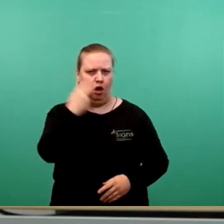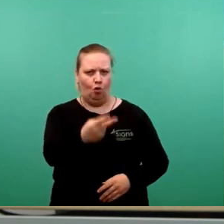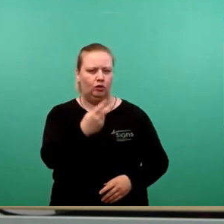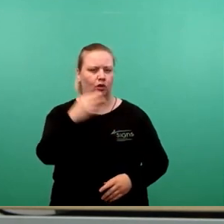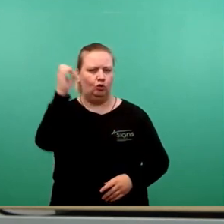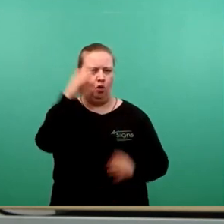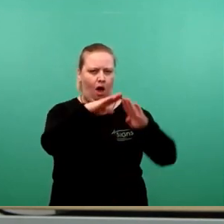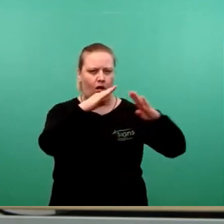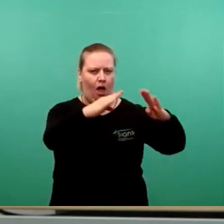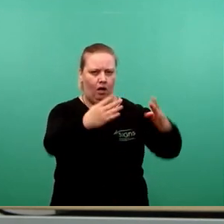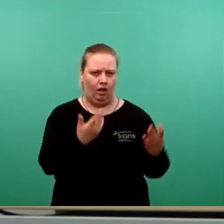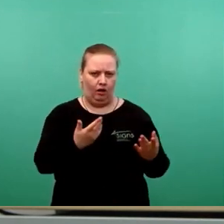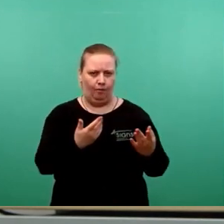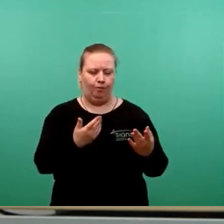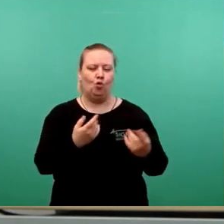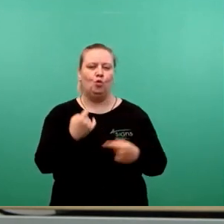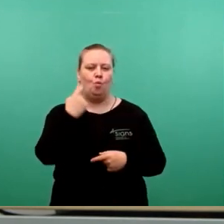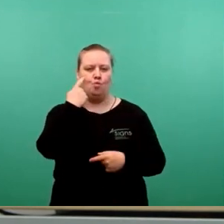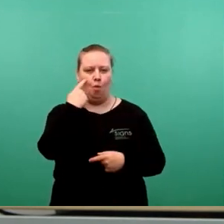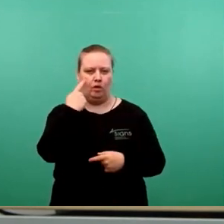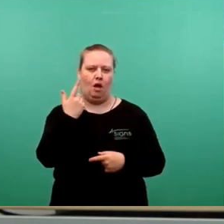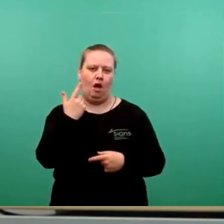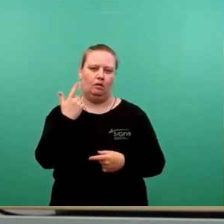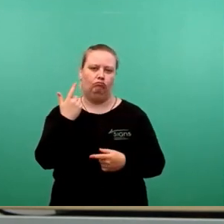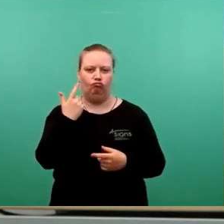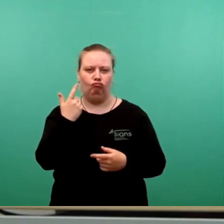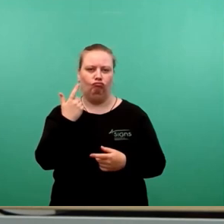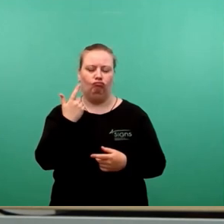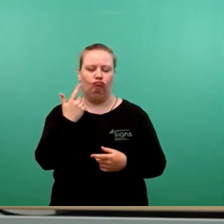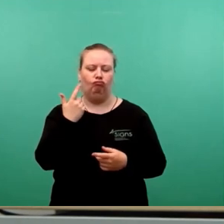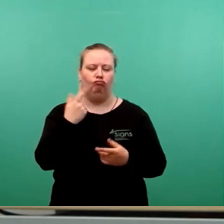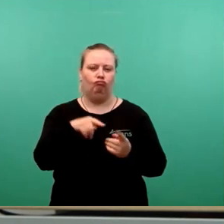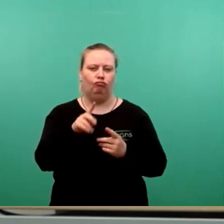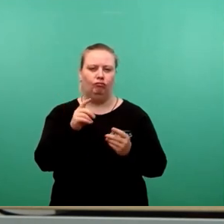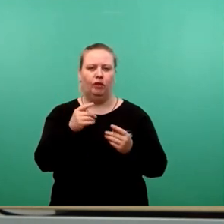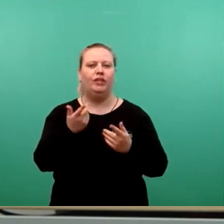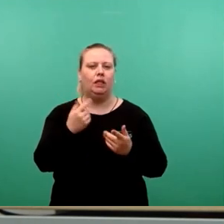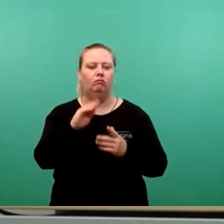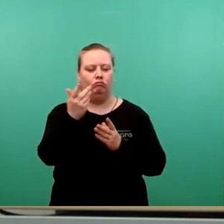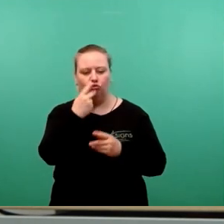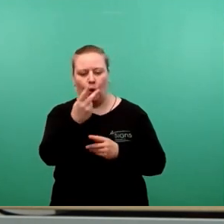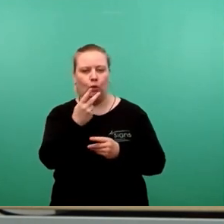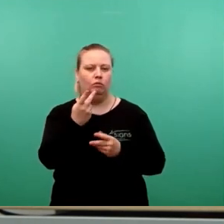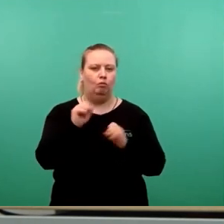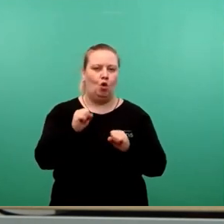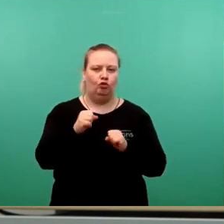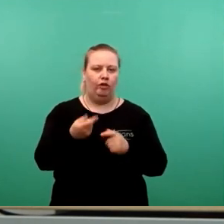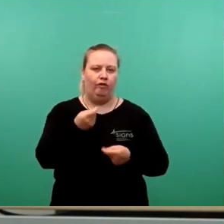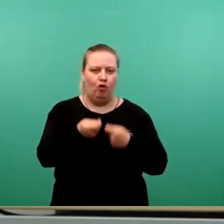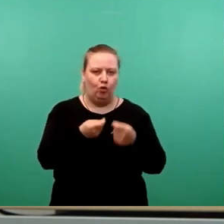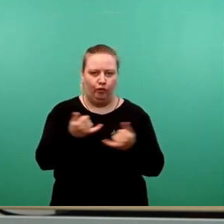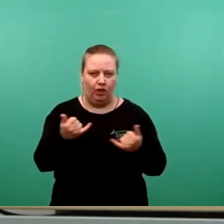wird entsprechend derzeit die Grundlagen erarbeitet. Und auch bei weiteren